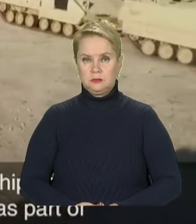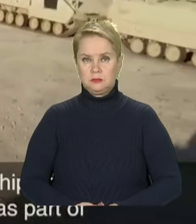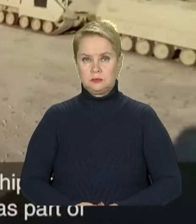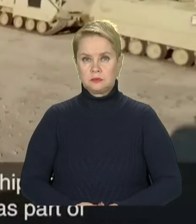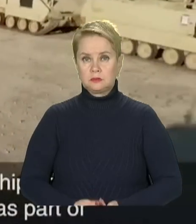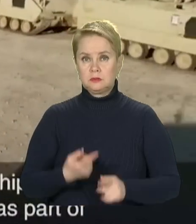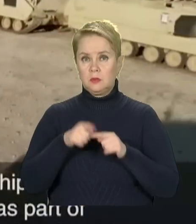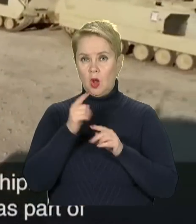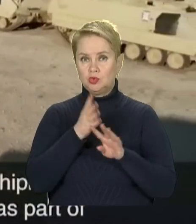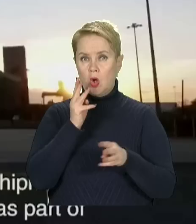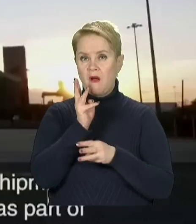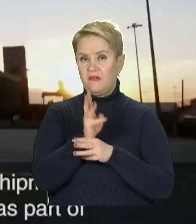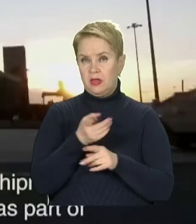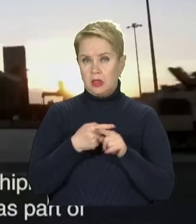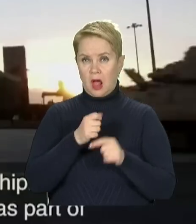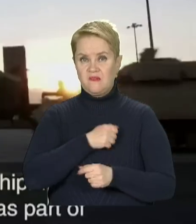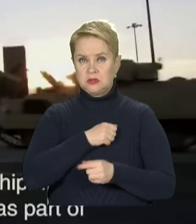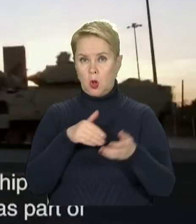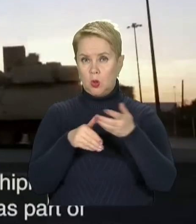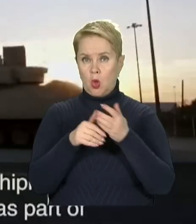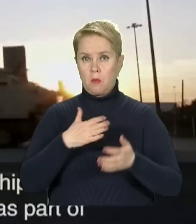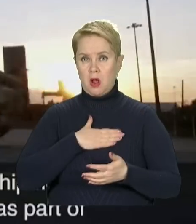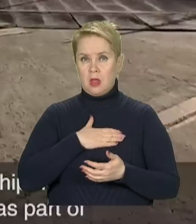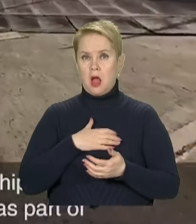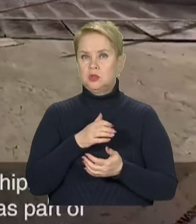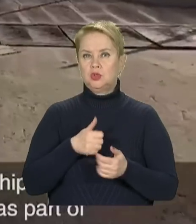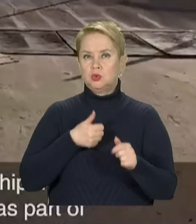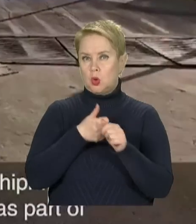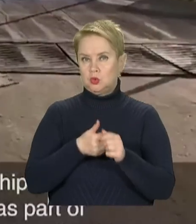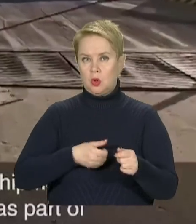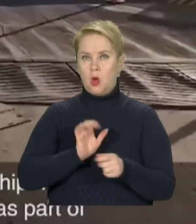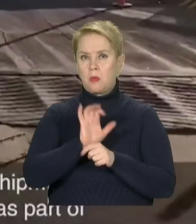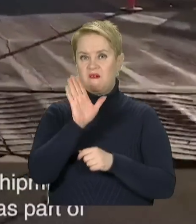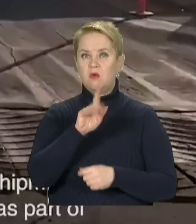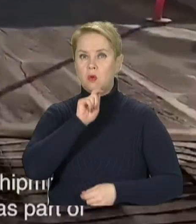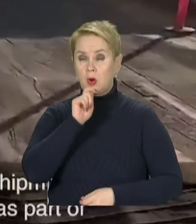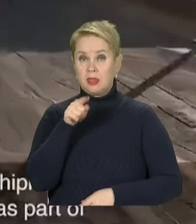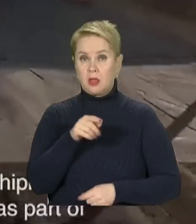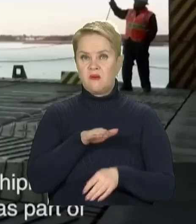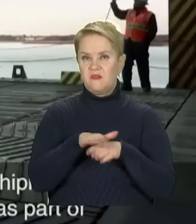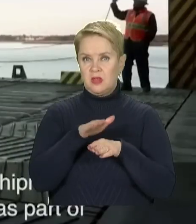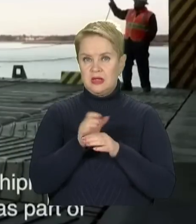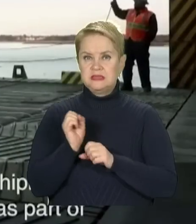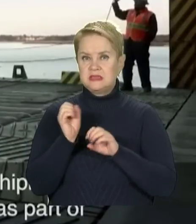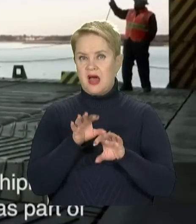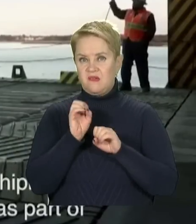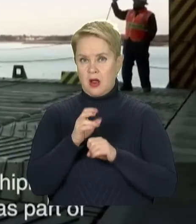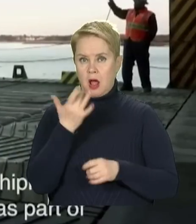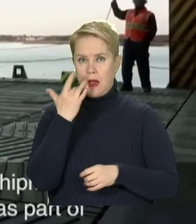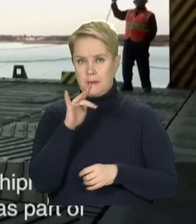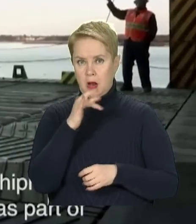А це чергове відео, як військова допомога від наших союзників відправляється в Україну. На ньому відбувається завантаження